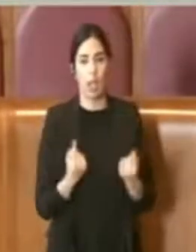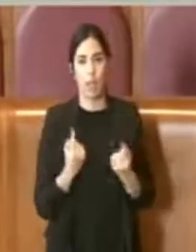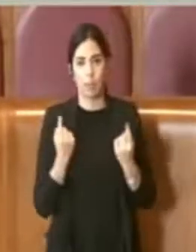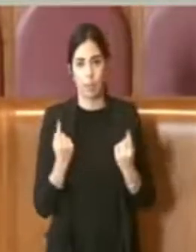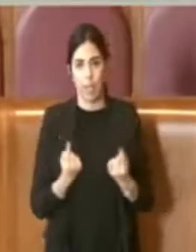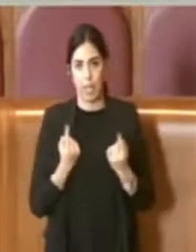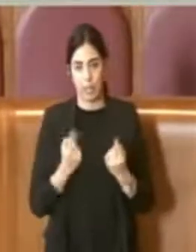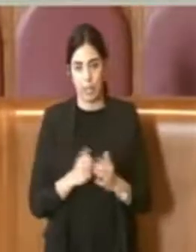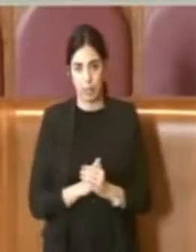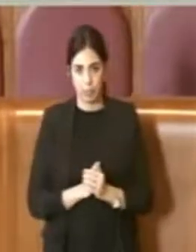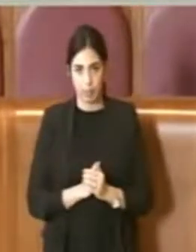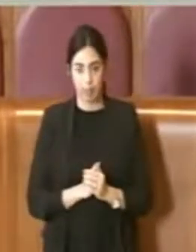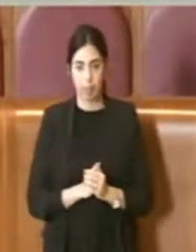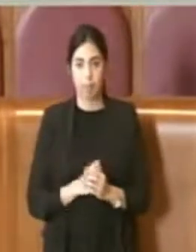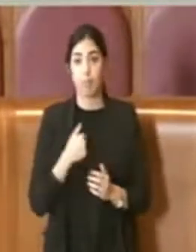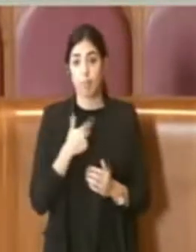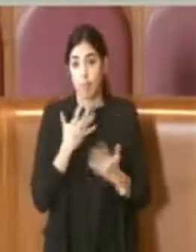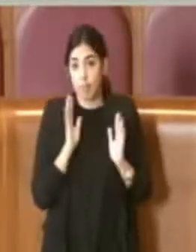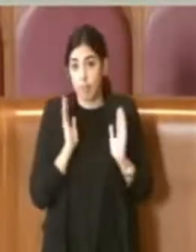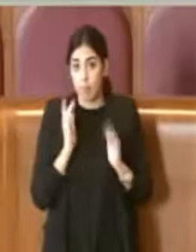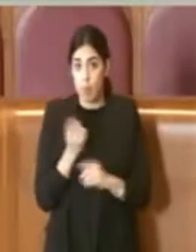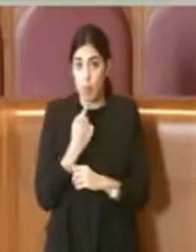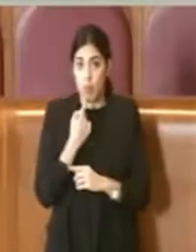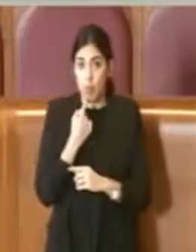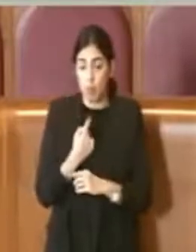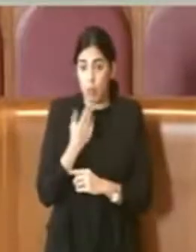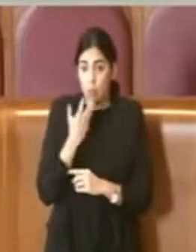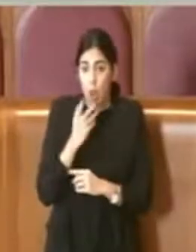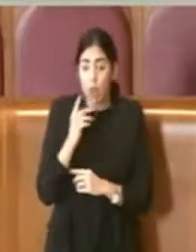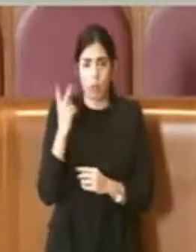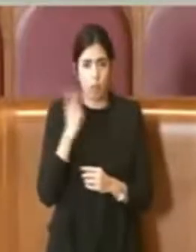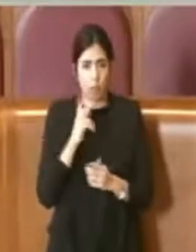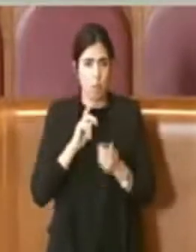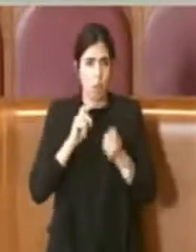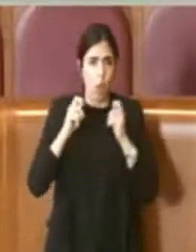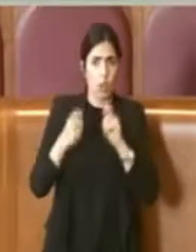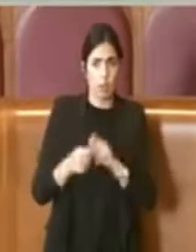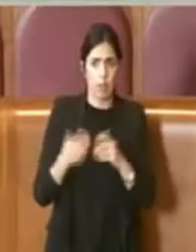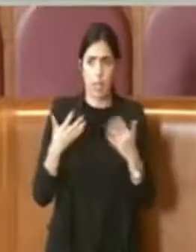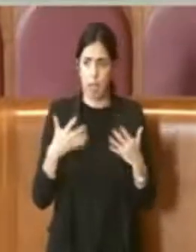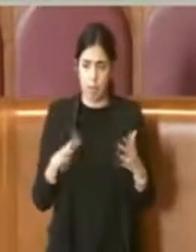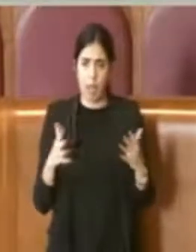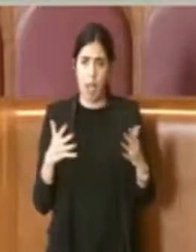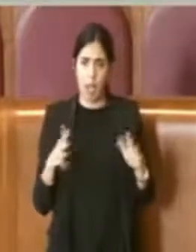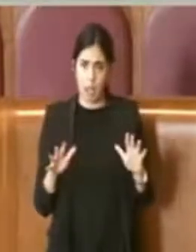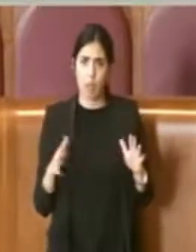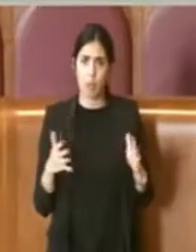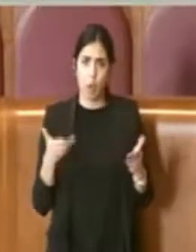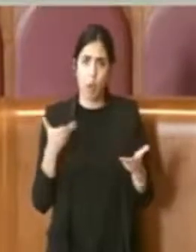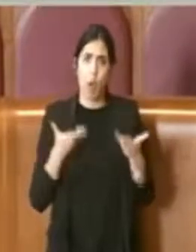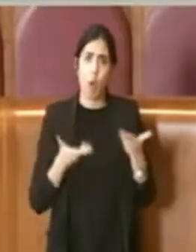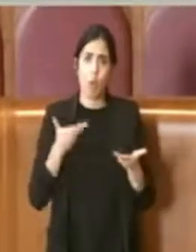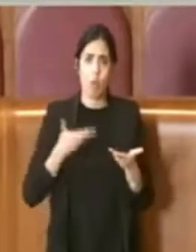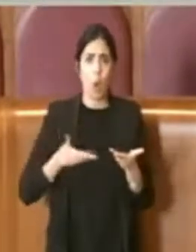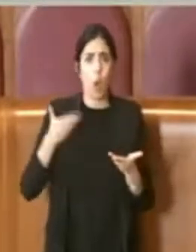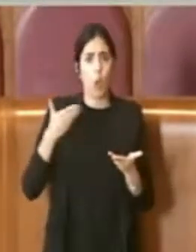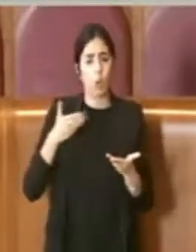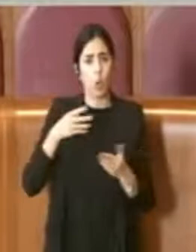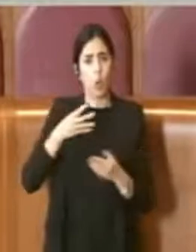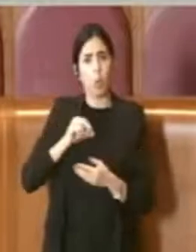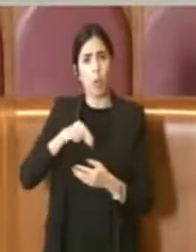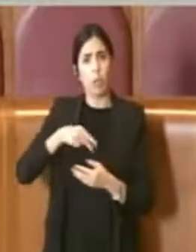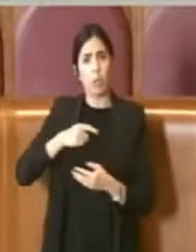Mi permetto di dire che effettivamente qualche modifica c'è stata rispetto al testo della Montanari.